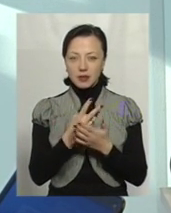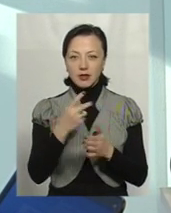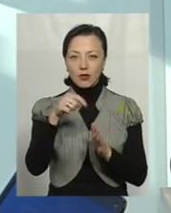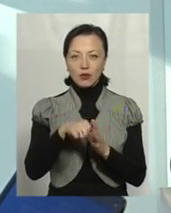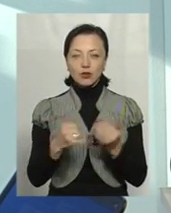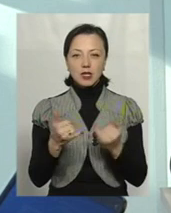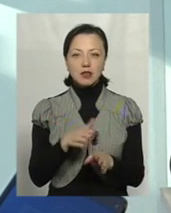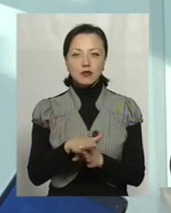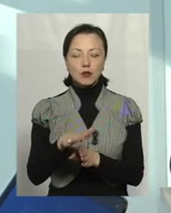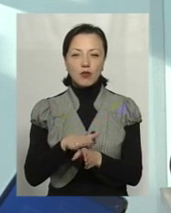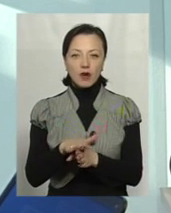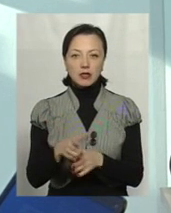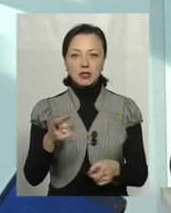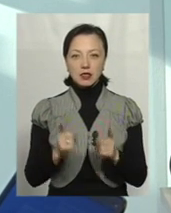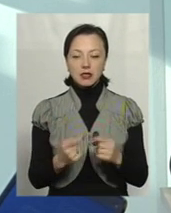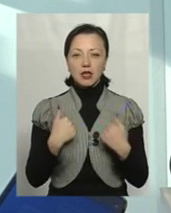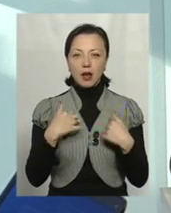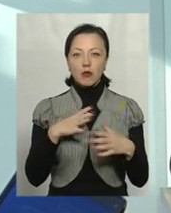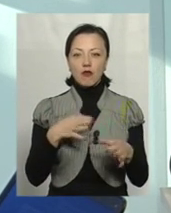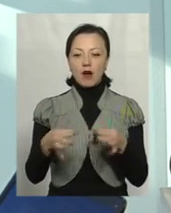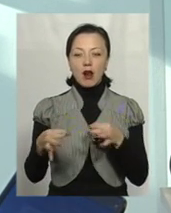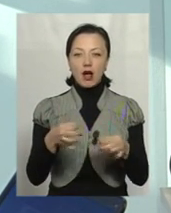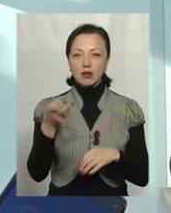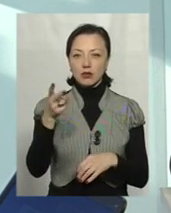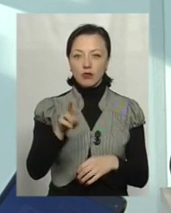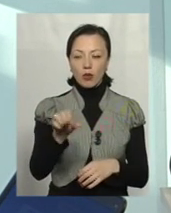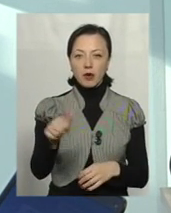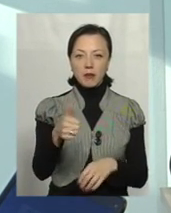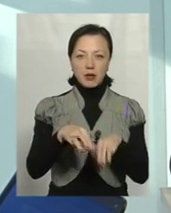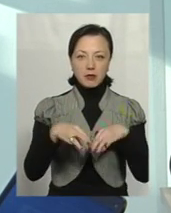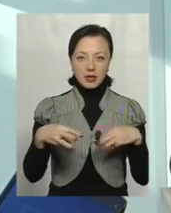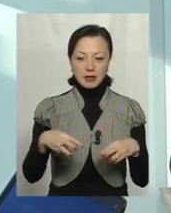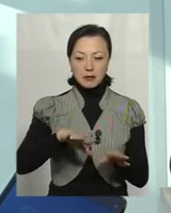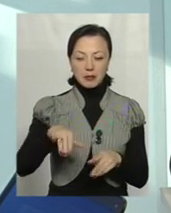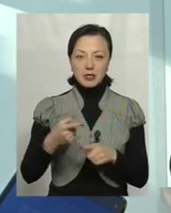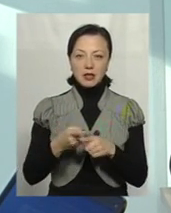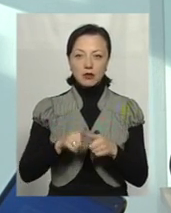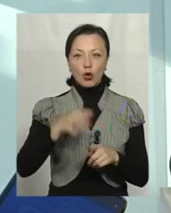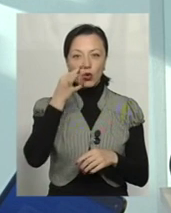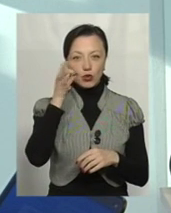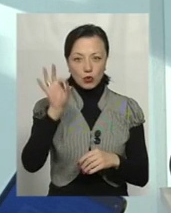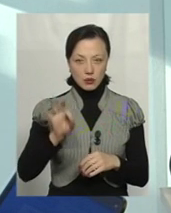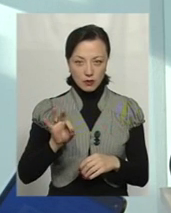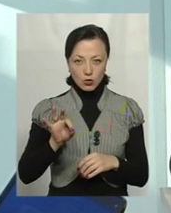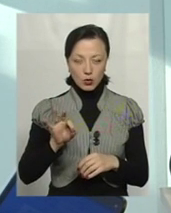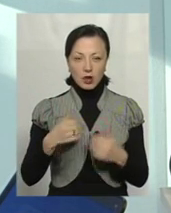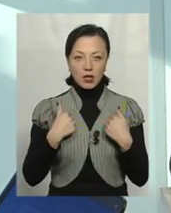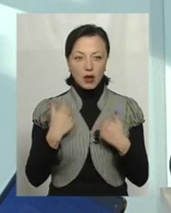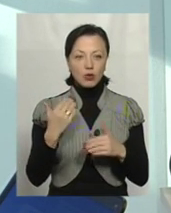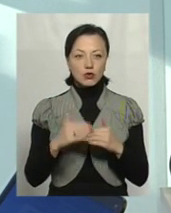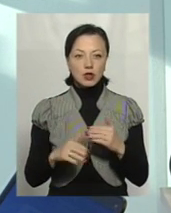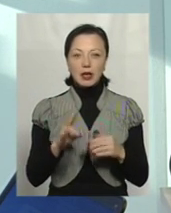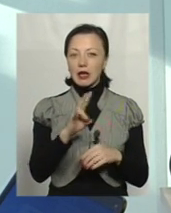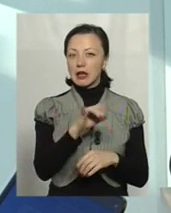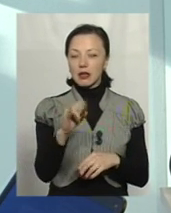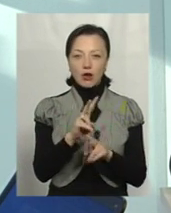зараз відбувається. Дійсно, я був радником двох прем'єр-міністрів, і саме після цього досвіду я вже ні